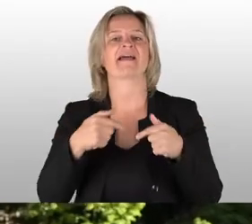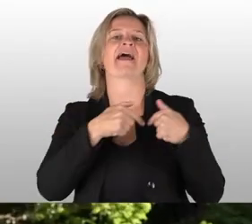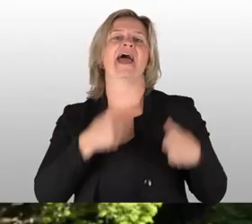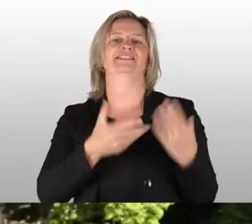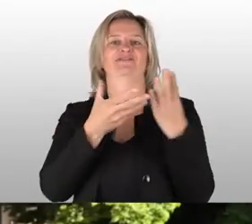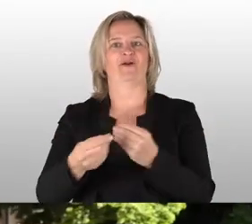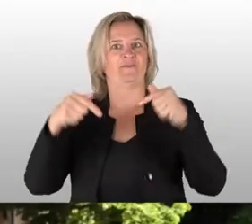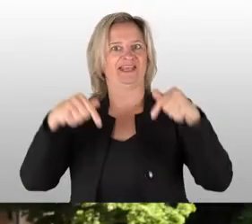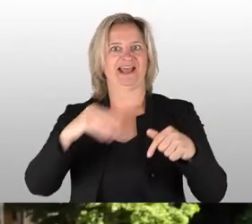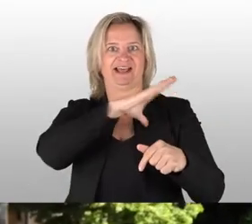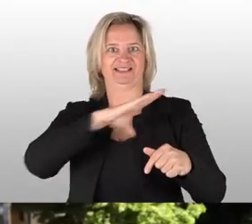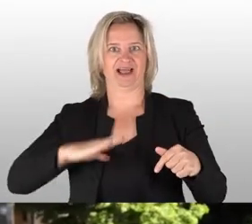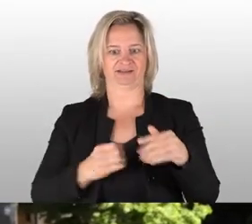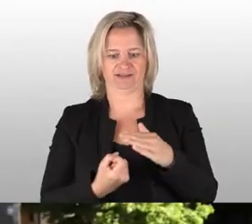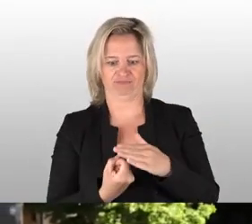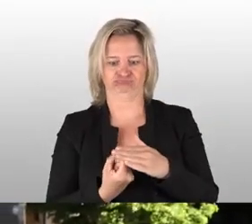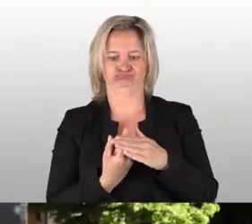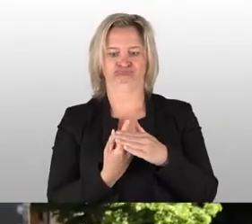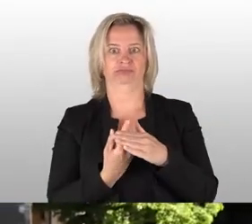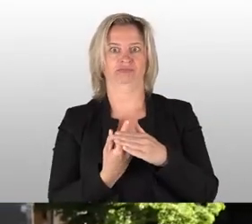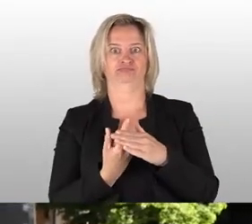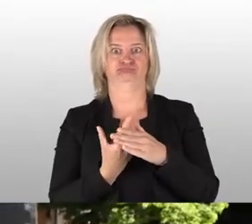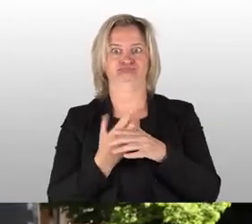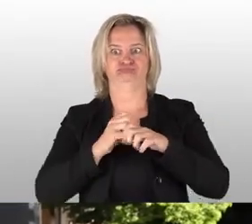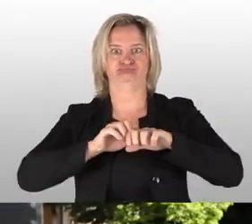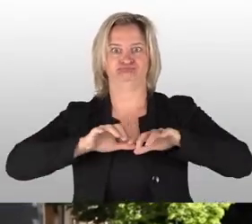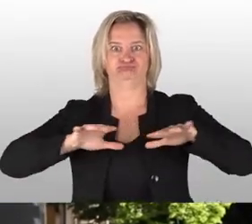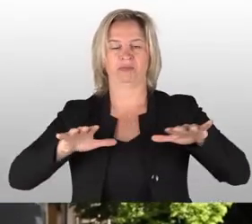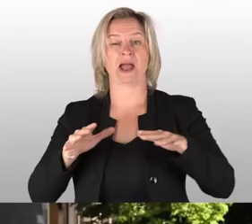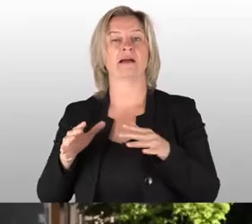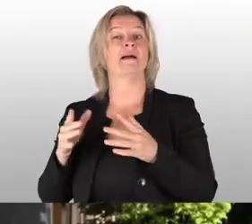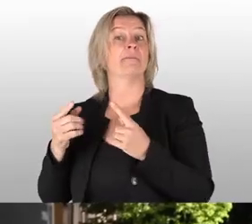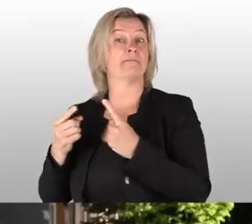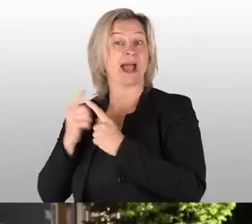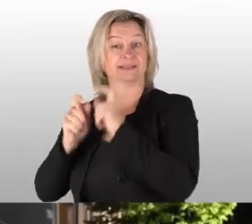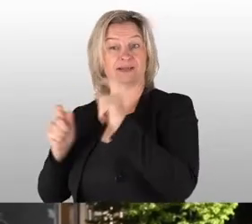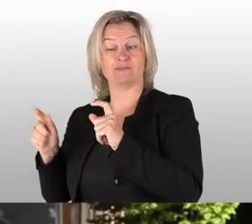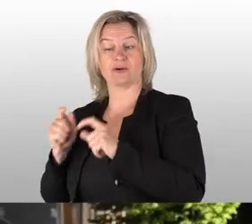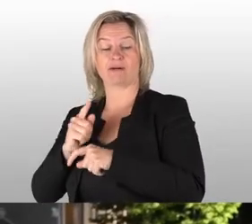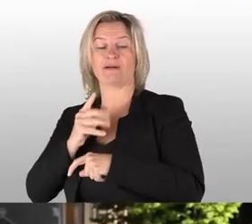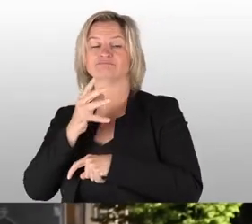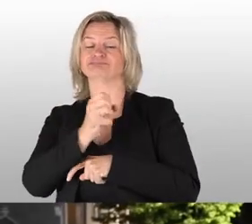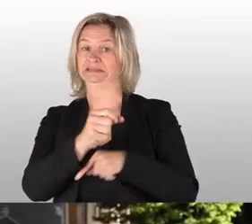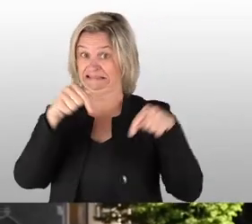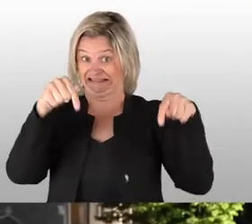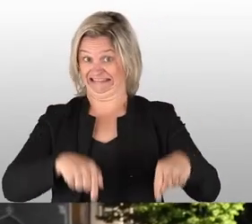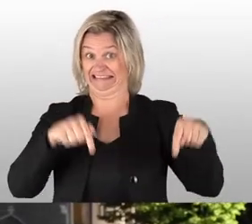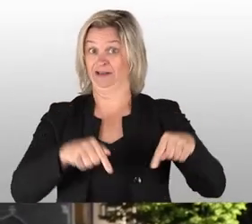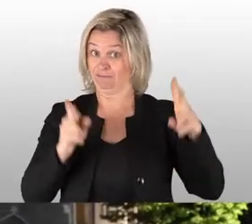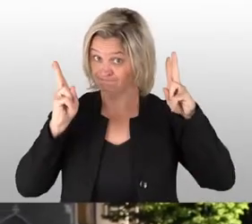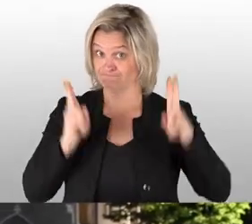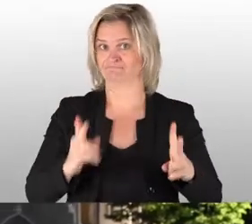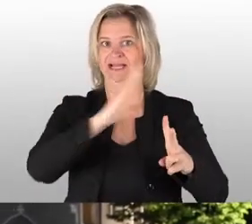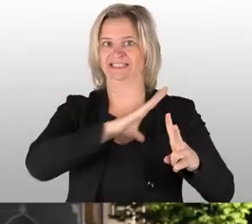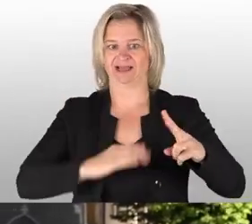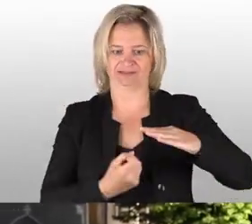ist dem Meißner immer ein Bedürfnis und auch ein kleines Vergnügen festzustellen, dass wir hier in der Wiege von Sachsen uns befinden.